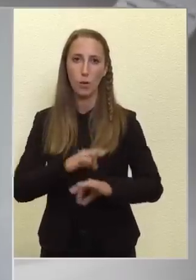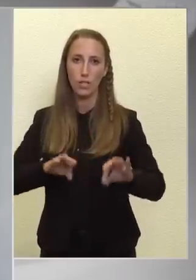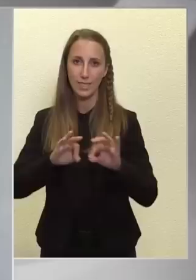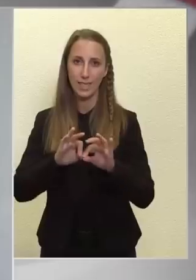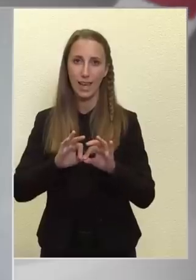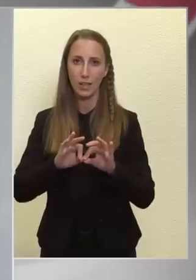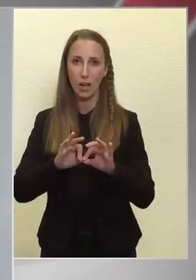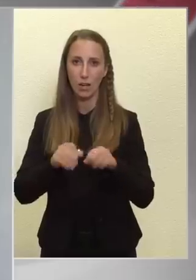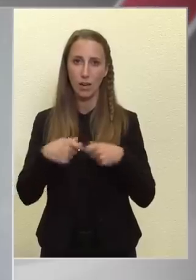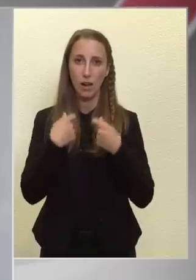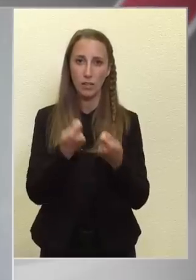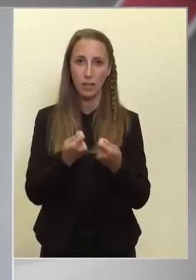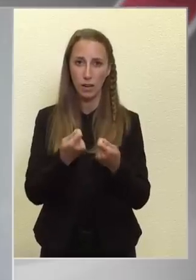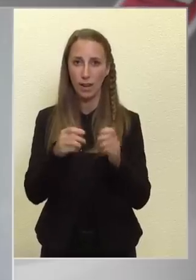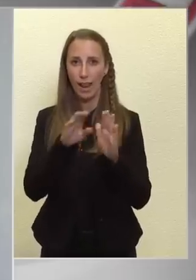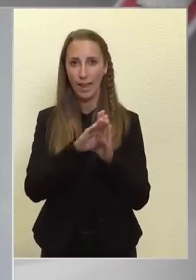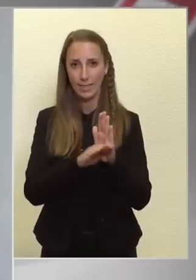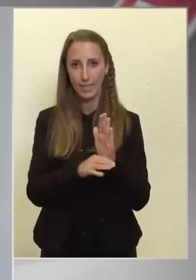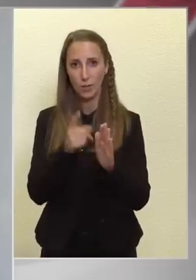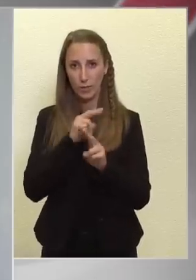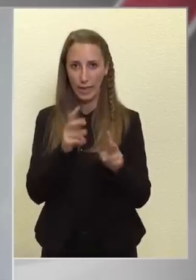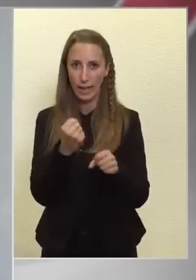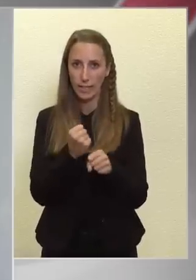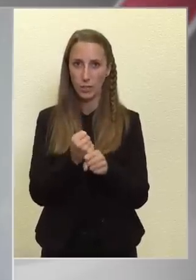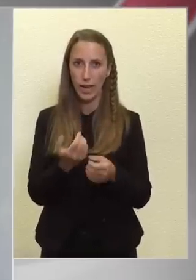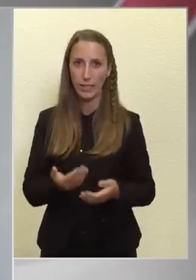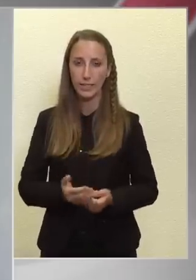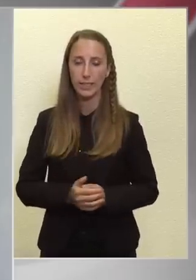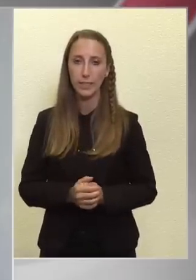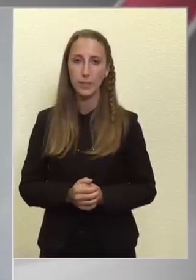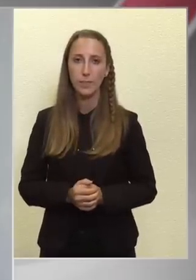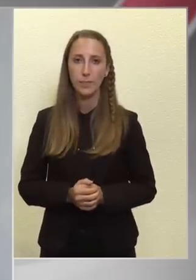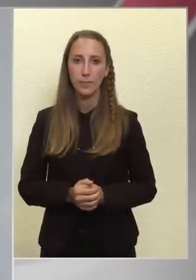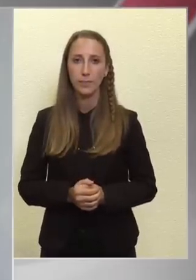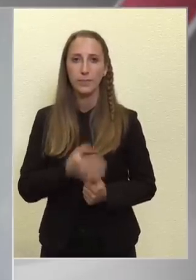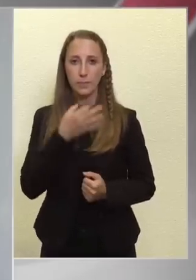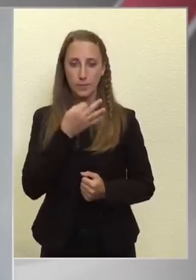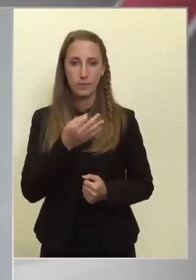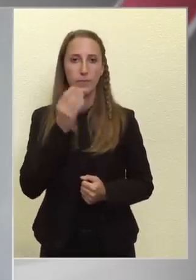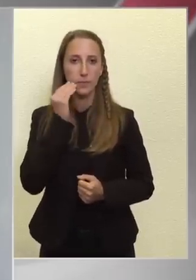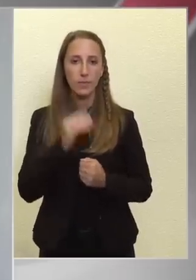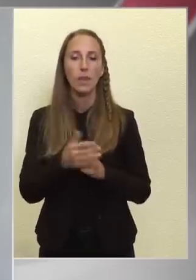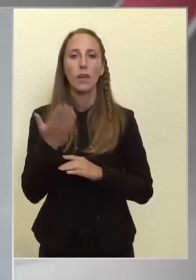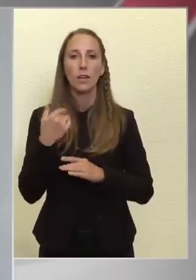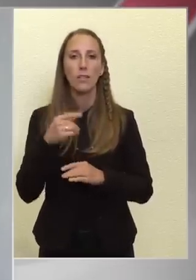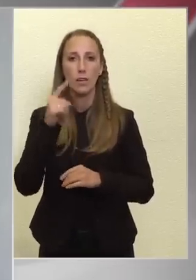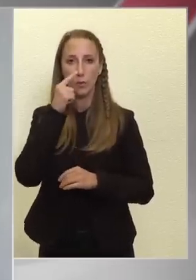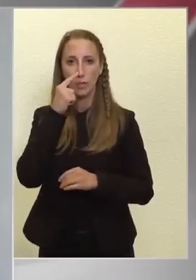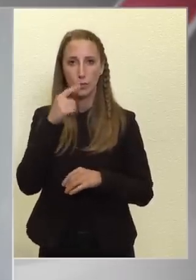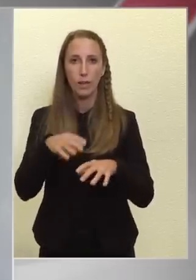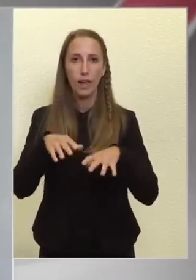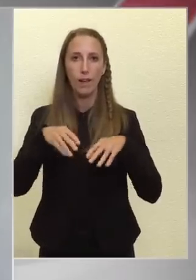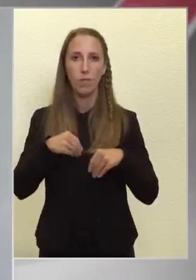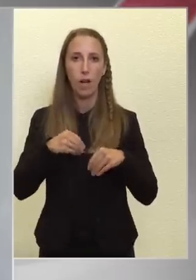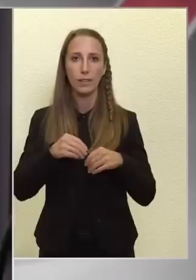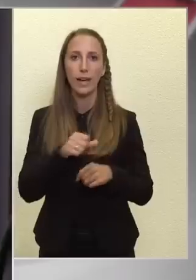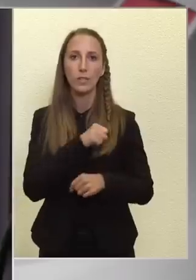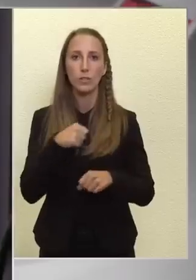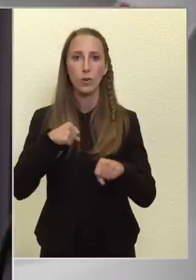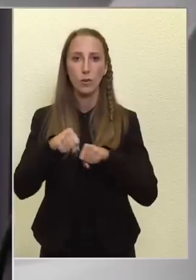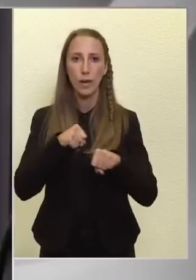adjanak leckét arról, hogy mit kellene csinálni. Értem, tavaly júniusban fogadták el az